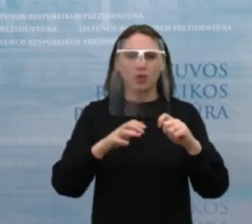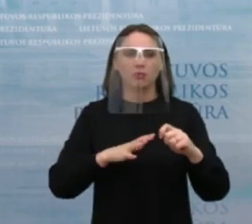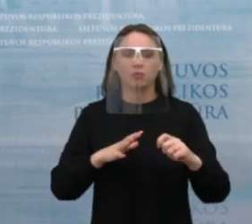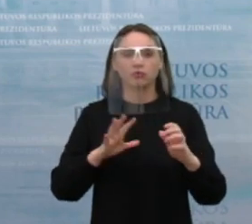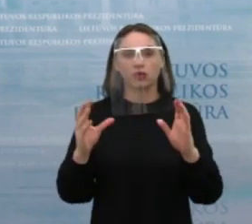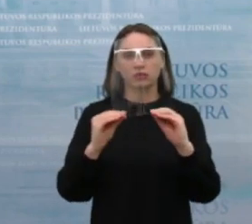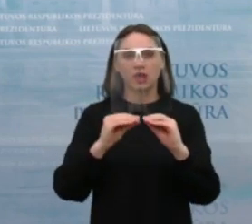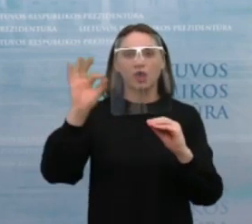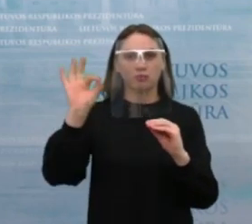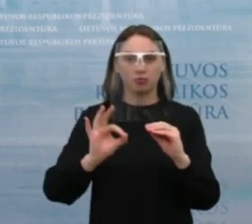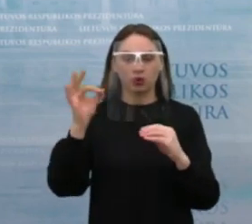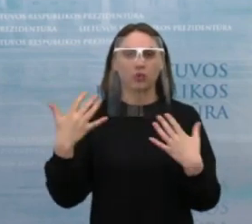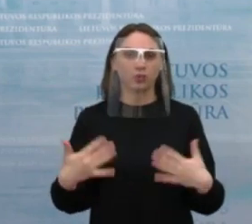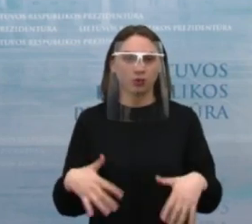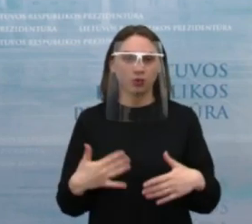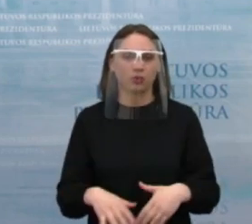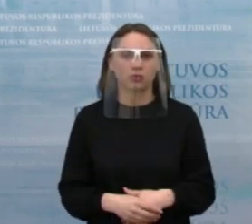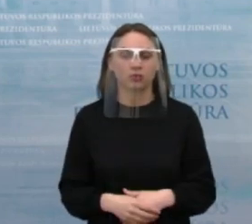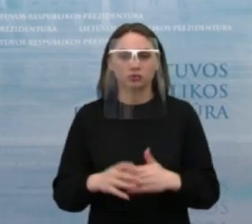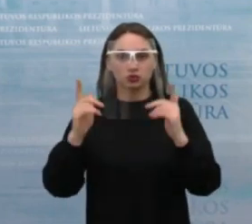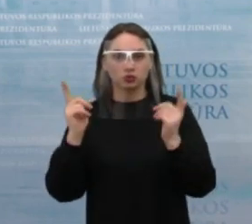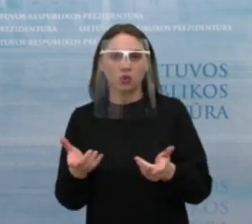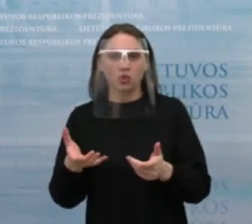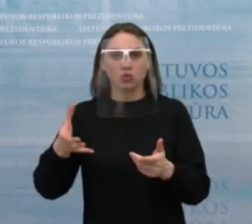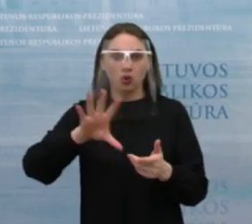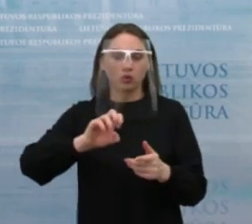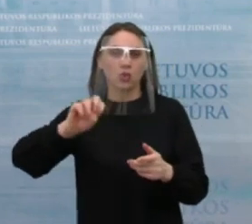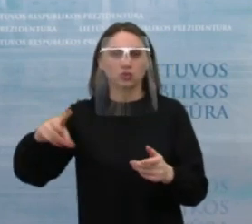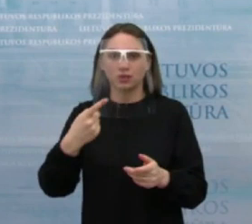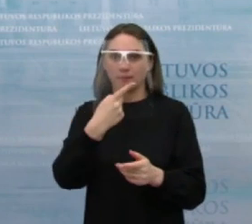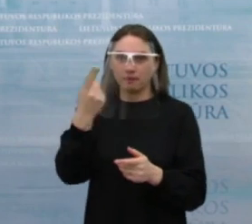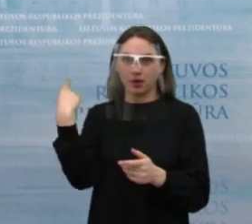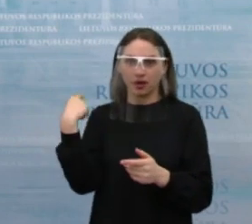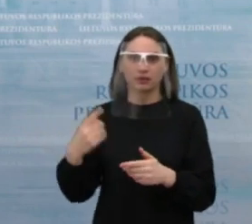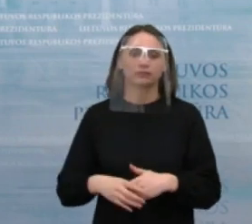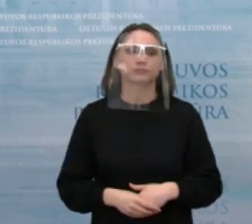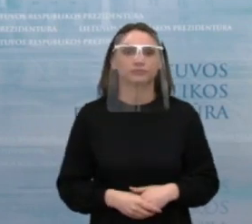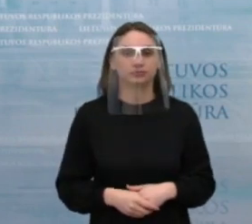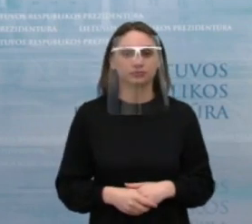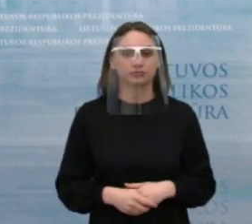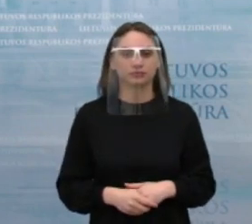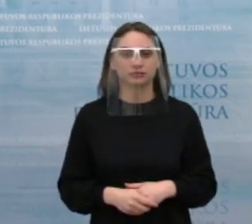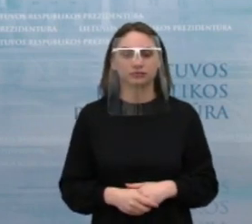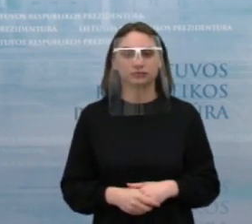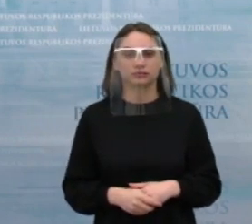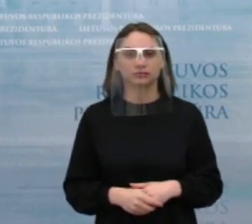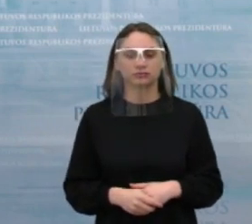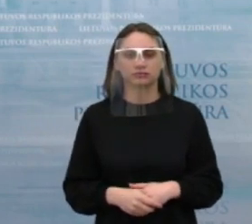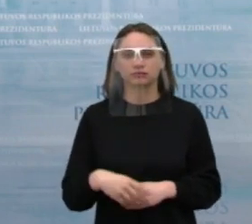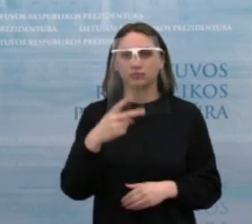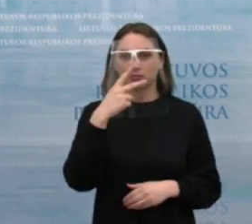beveik 10 procentų. Ir tai yra ženkliai daugiau, turėjome prieš metus. Šiuo atžvilgių plogąją prasme